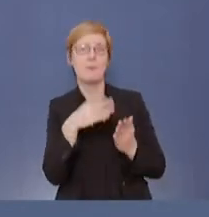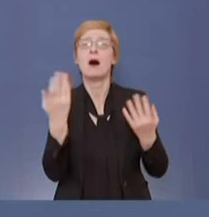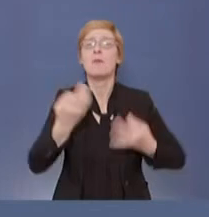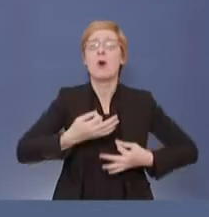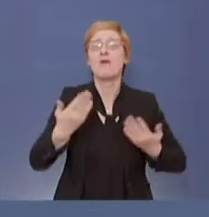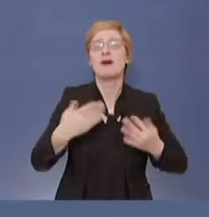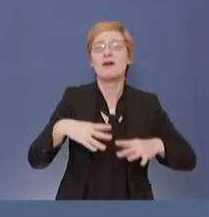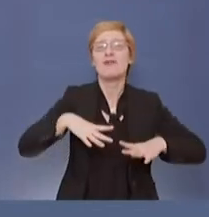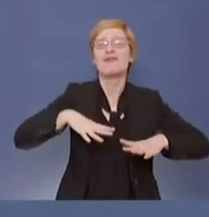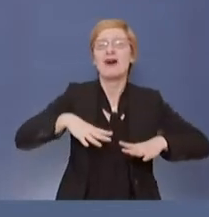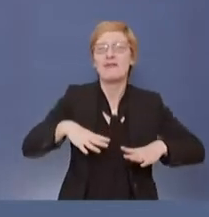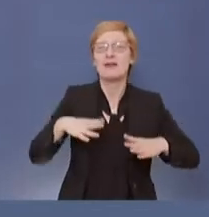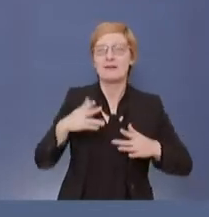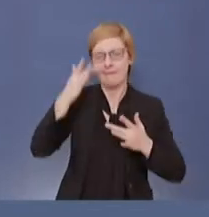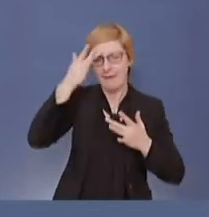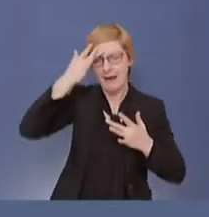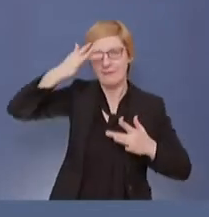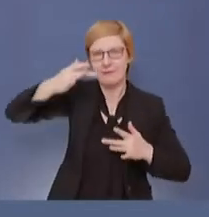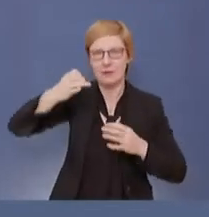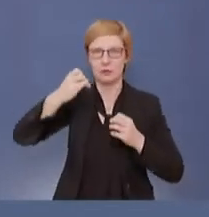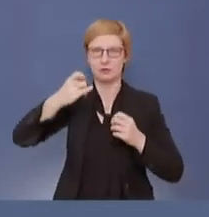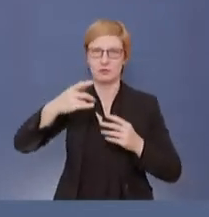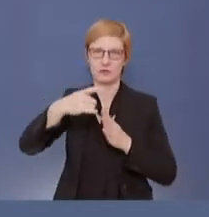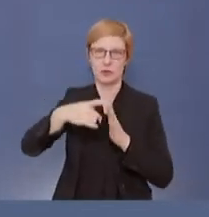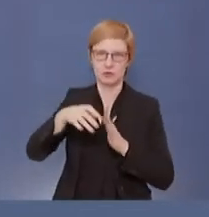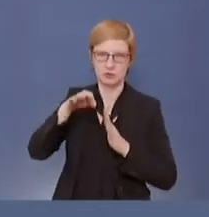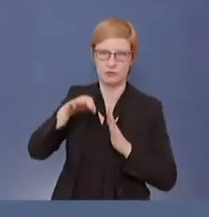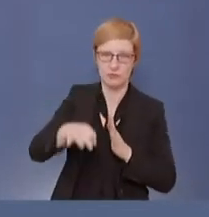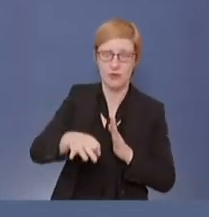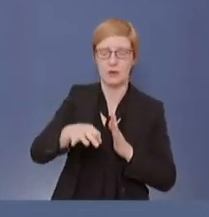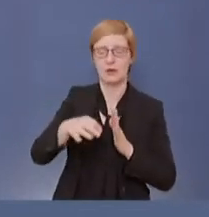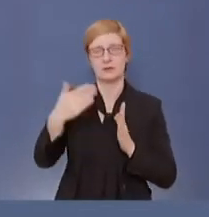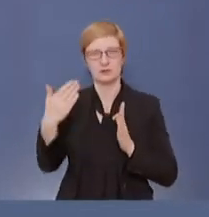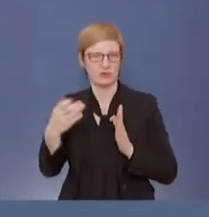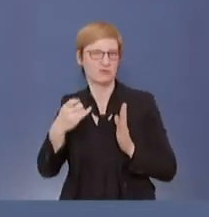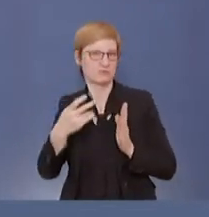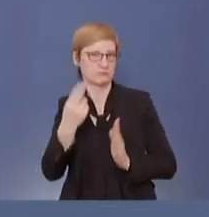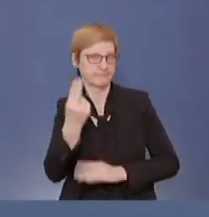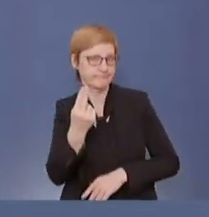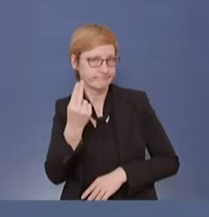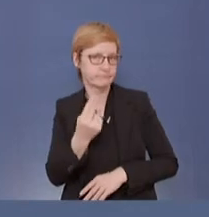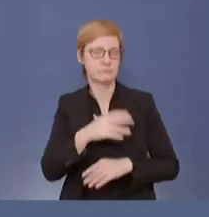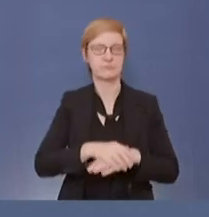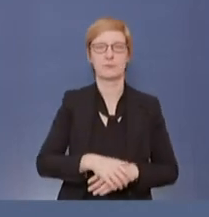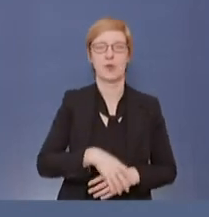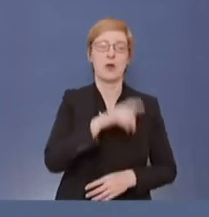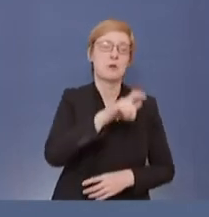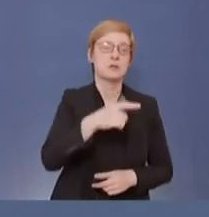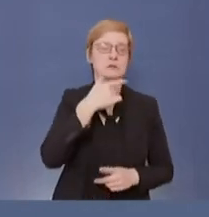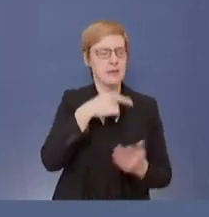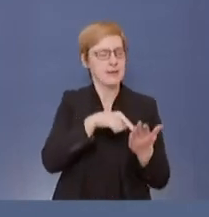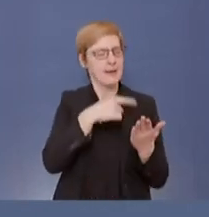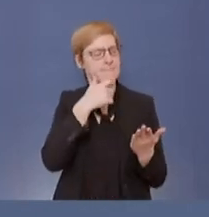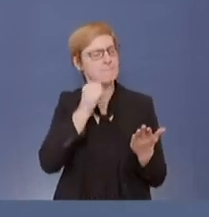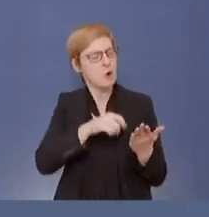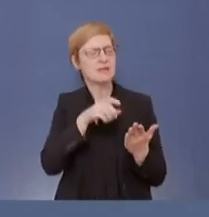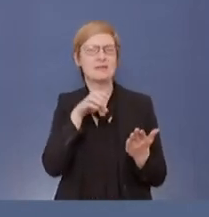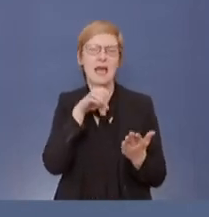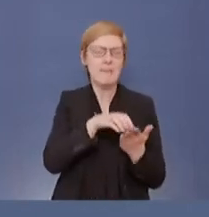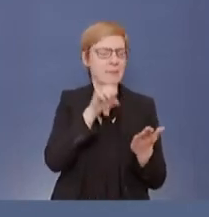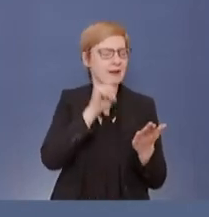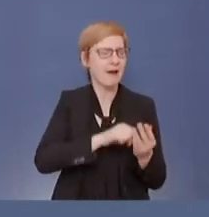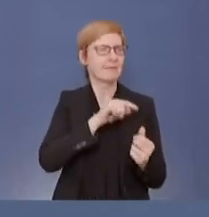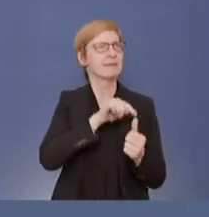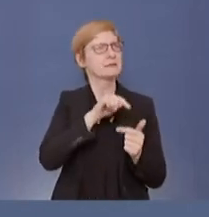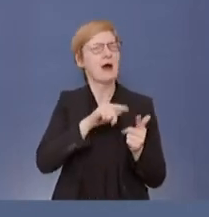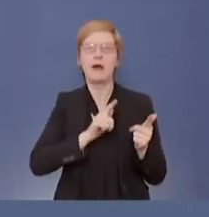die Rechtsgrundlage und die Voraussetzung. Das heißt, vieles, was Menschen sich vorstellen, was die App auch leisten könnte, könnte sie mit dieser technologischen